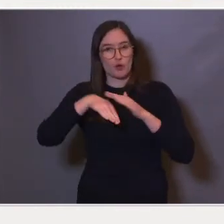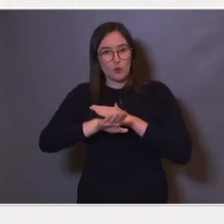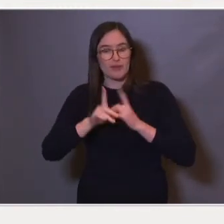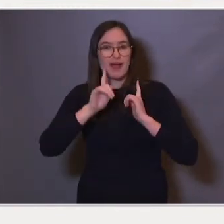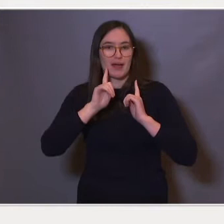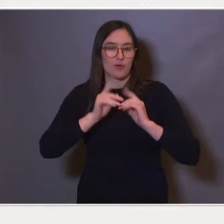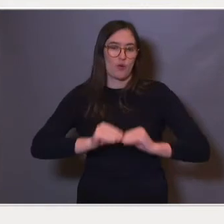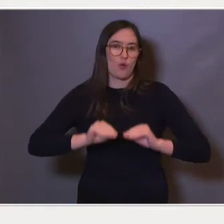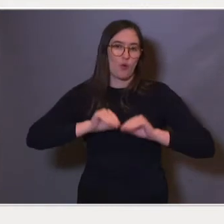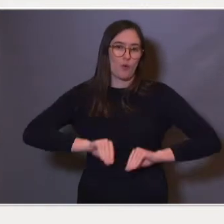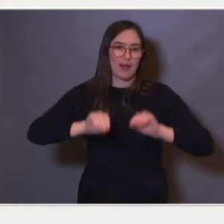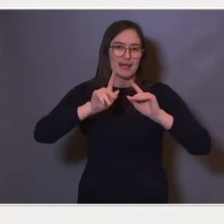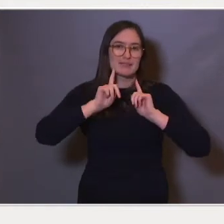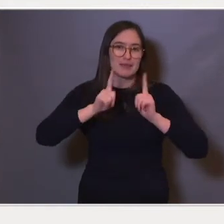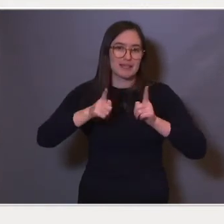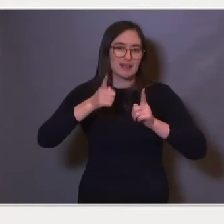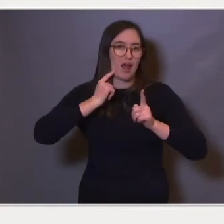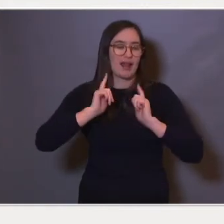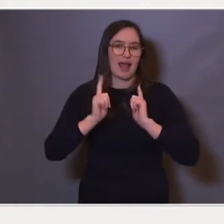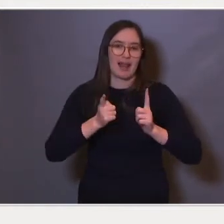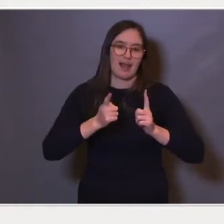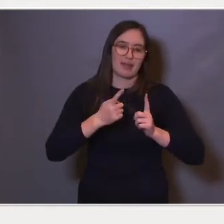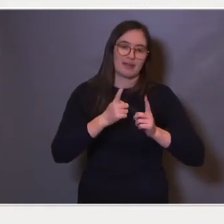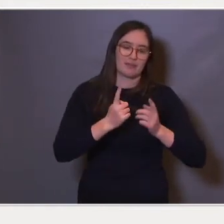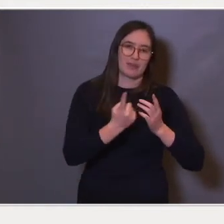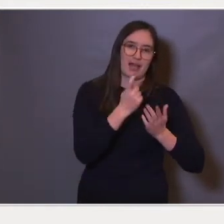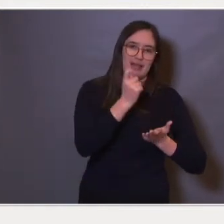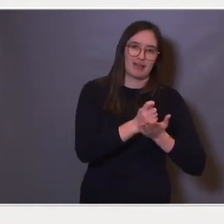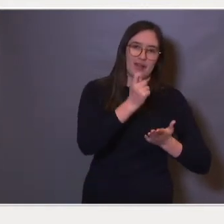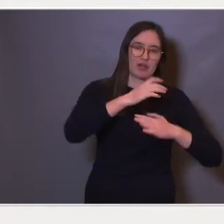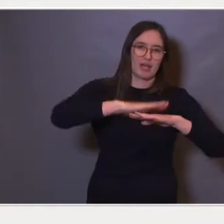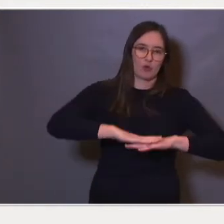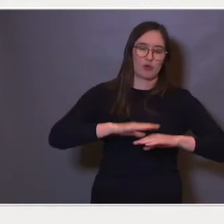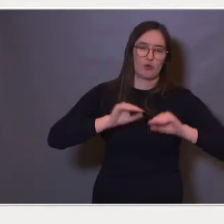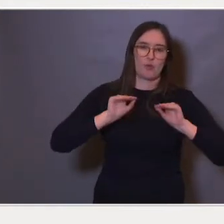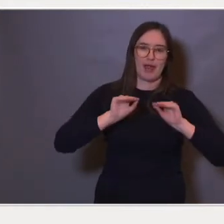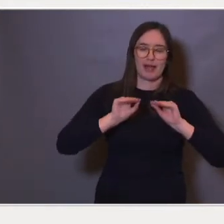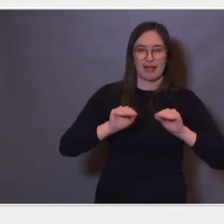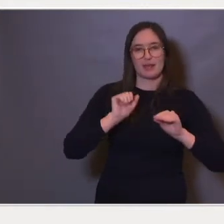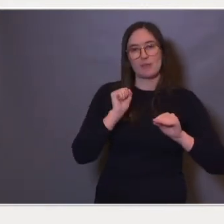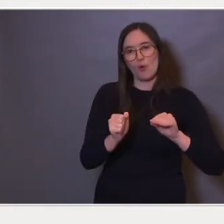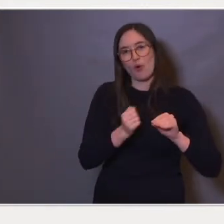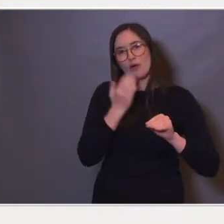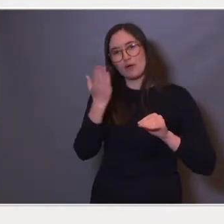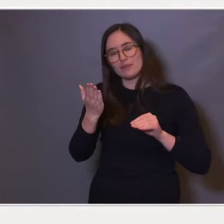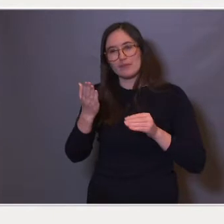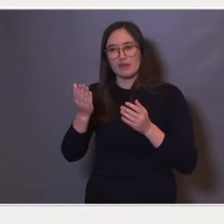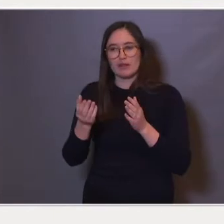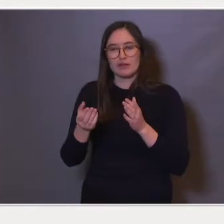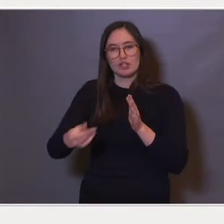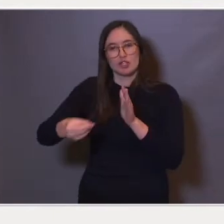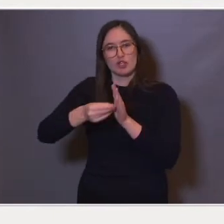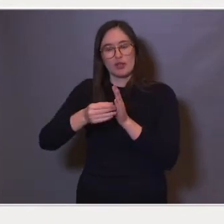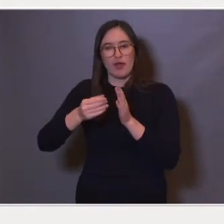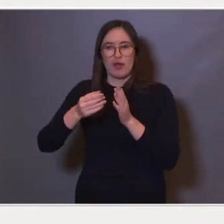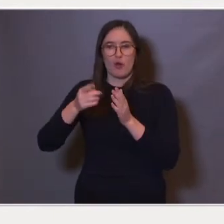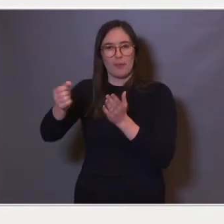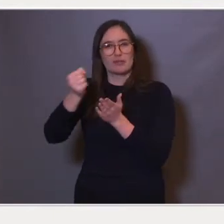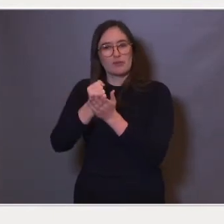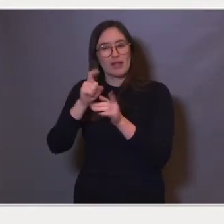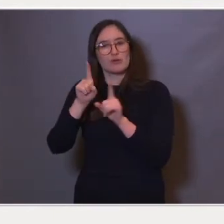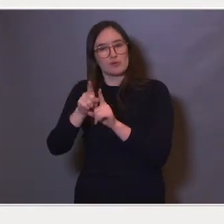enkeltvedtak om spesialundervisning i grunnopplæringen utløser rett til støtte fra personell med relevant pedagogisk eller